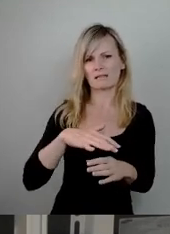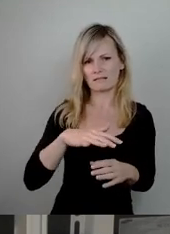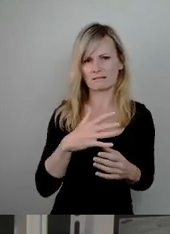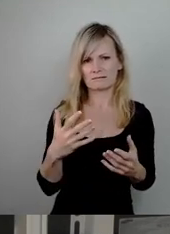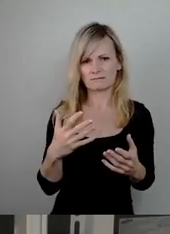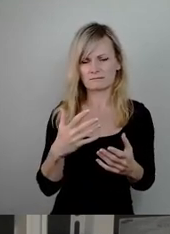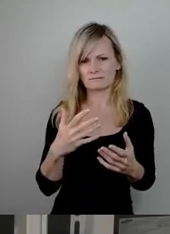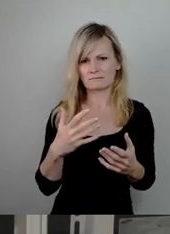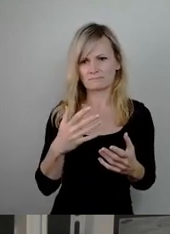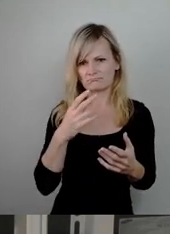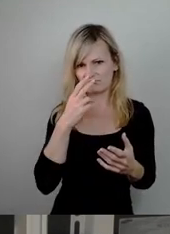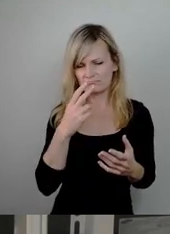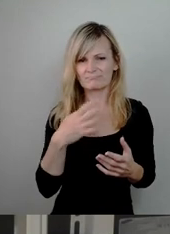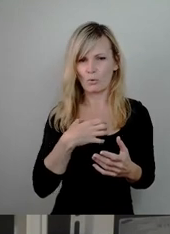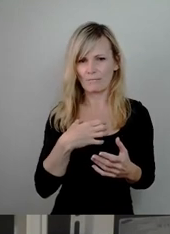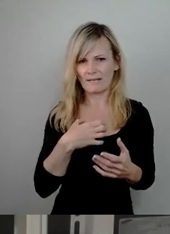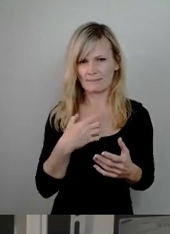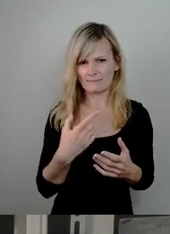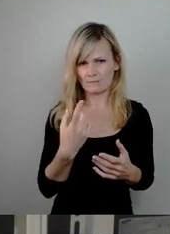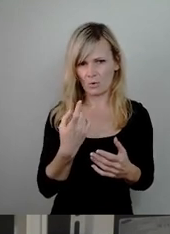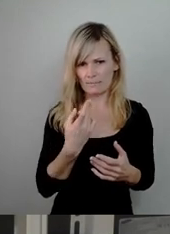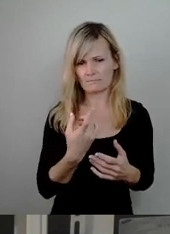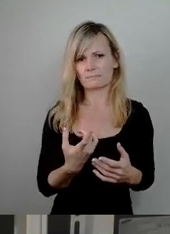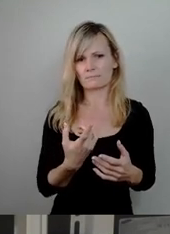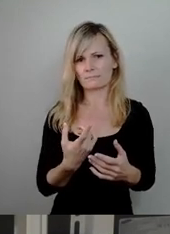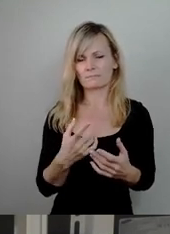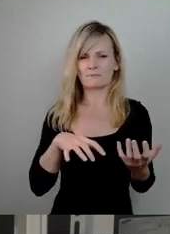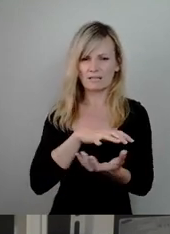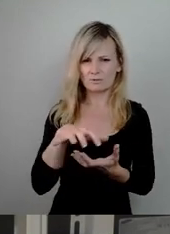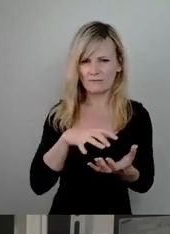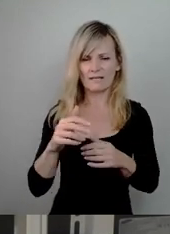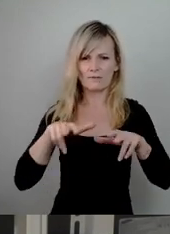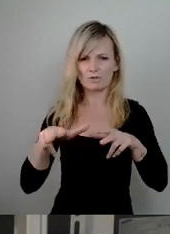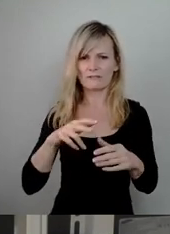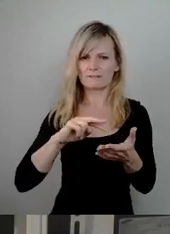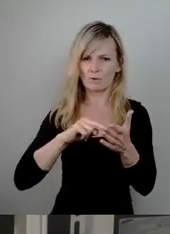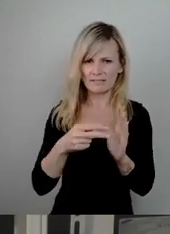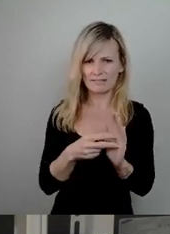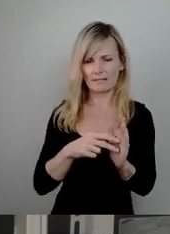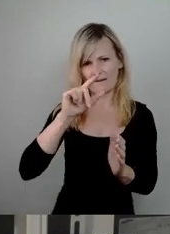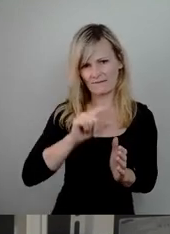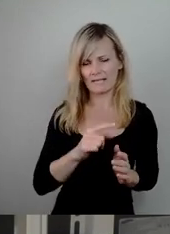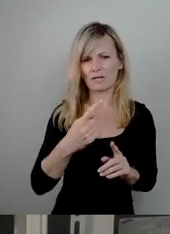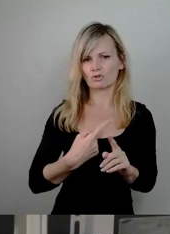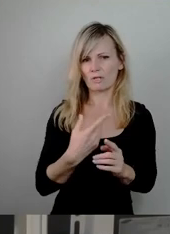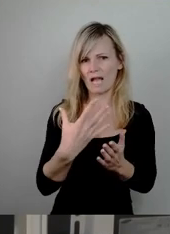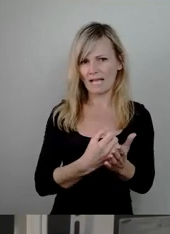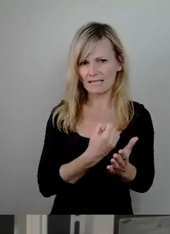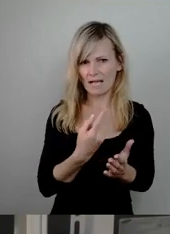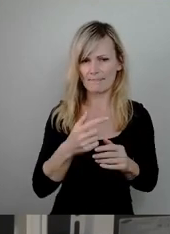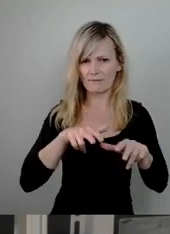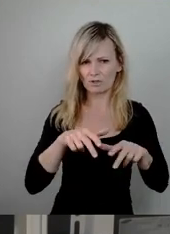Problemlage, vor der wir gerade stehen. Wir haben eine katastrophale Wirtschaftspolitik, wir haben weniger Steuereinnahmen in der Wirtschaft. Ja,